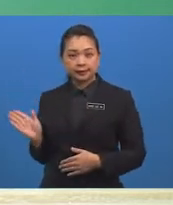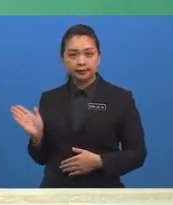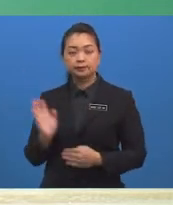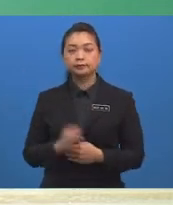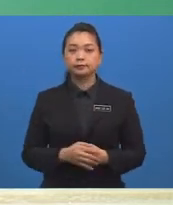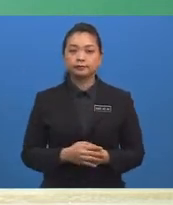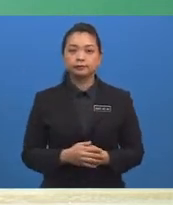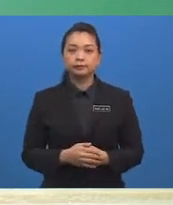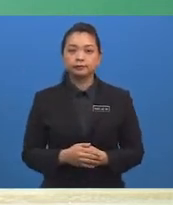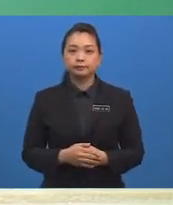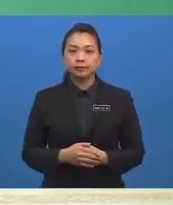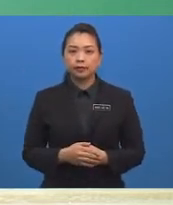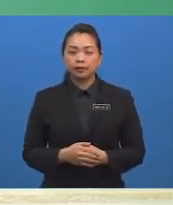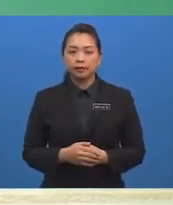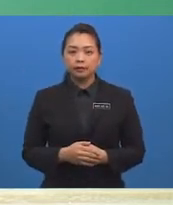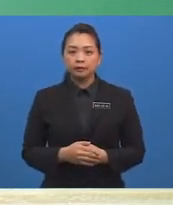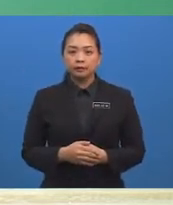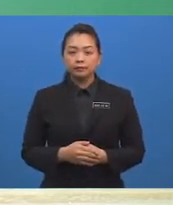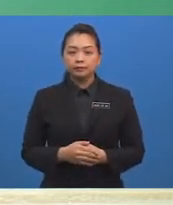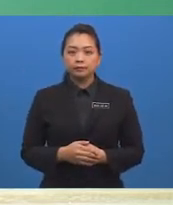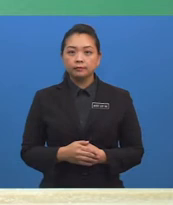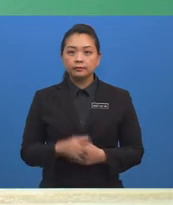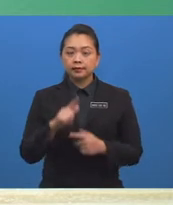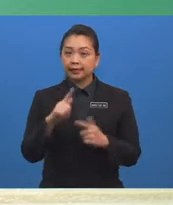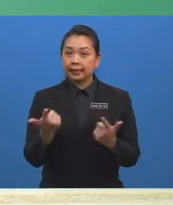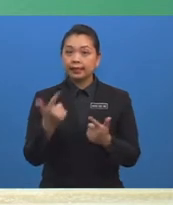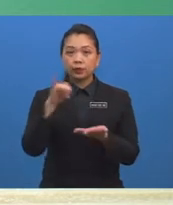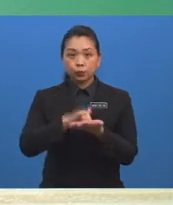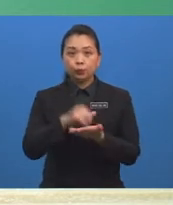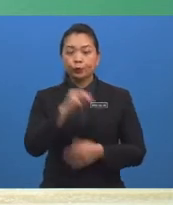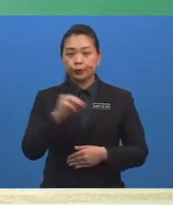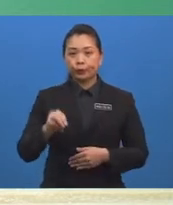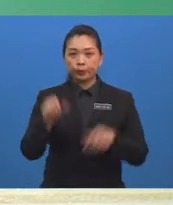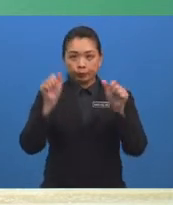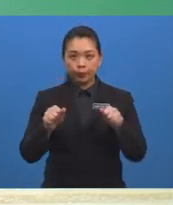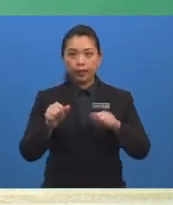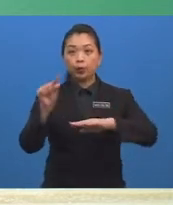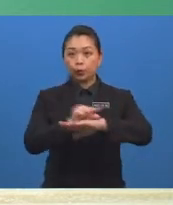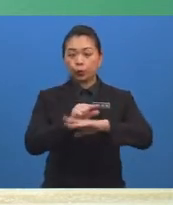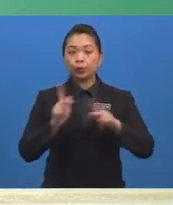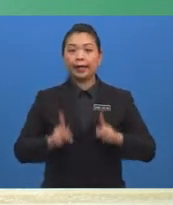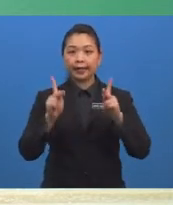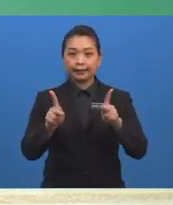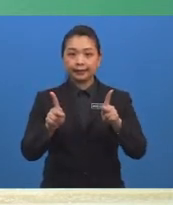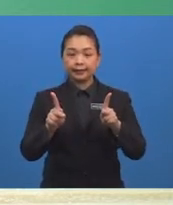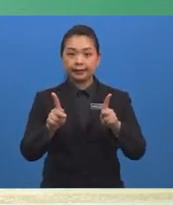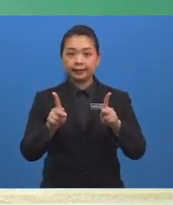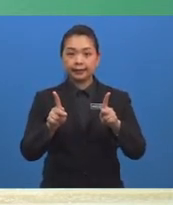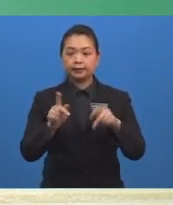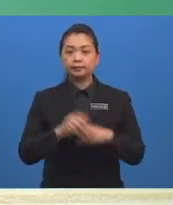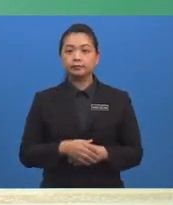105 Selain itu Murid-murid boleh menggunakan kaedah alternatif